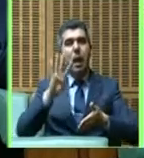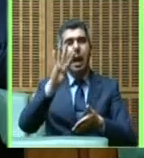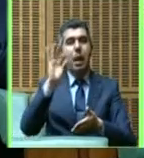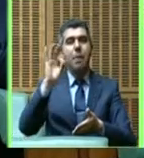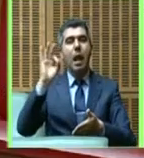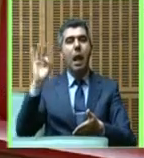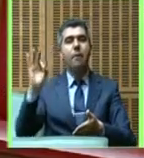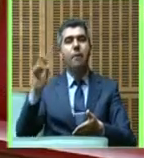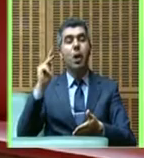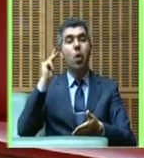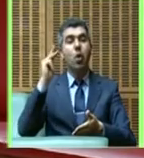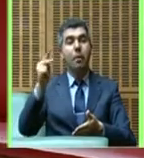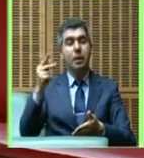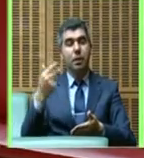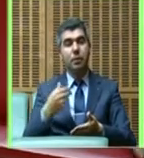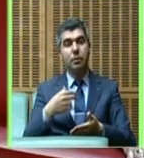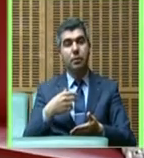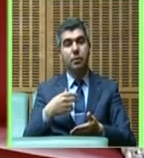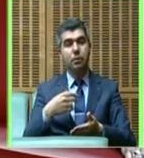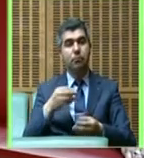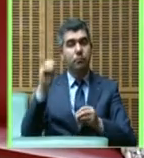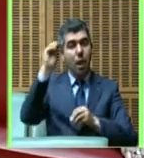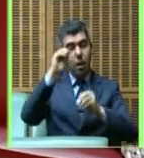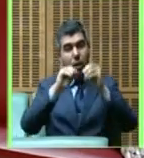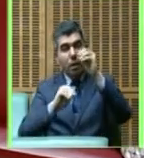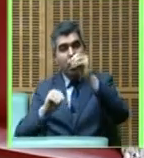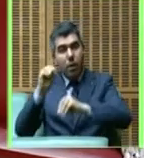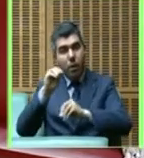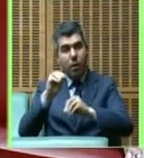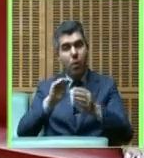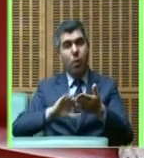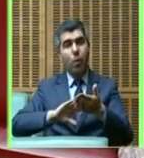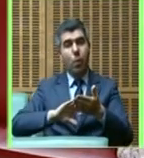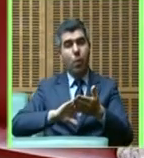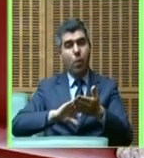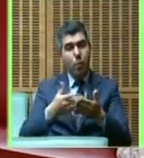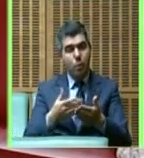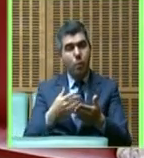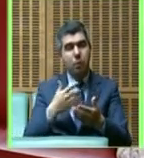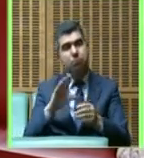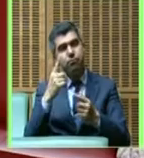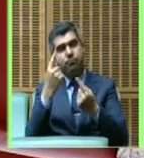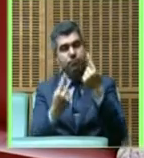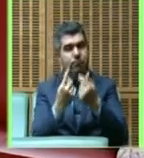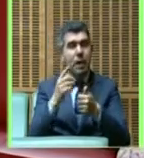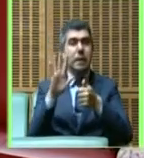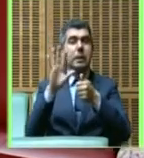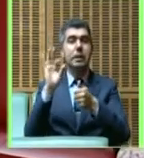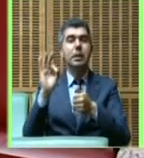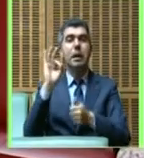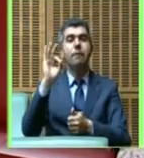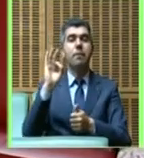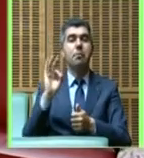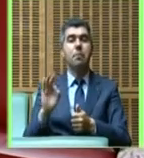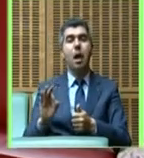كيلومتر واللي بالفعل العملية ديال الصيانة الصيانة أقول تتأخذ منها 61% تقريبا من الميزانية